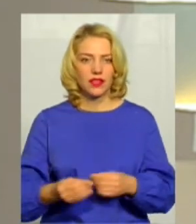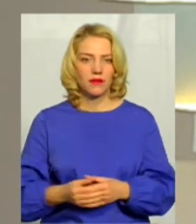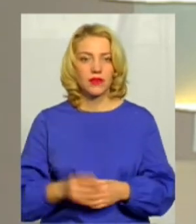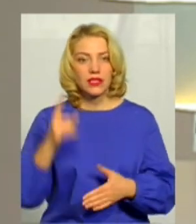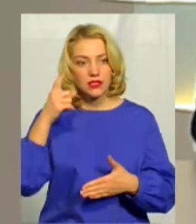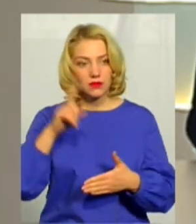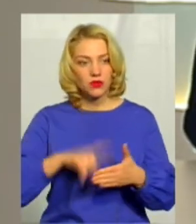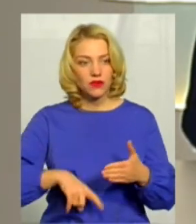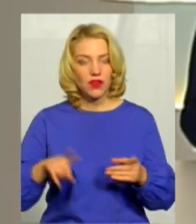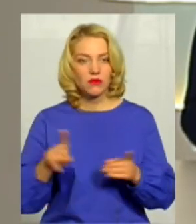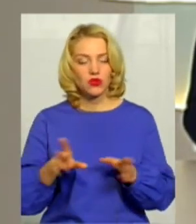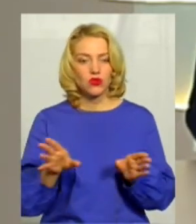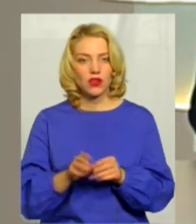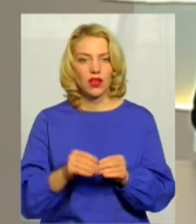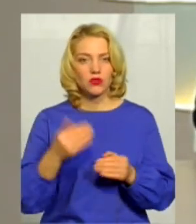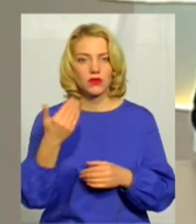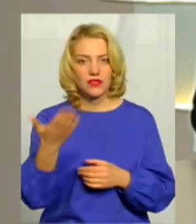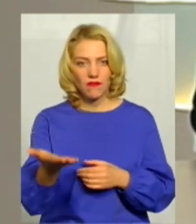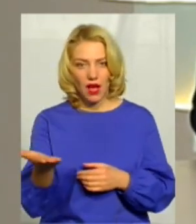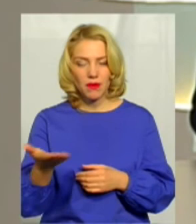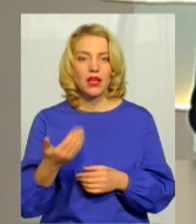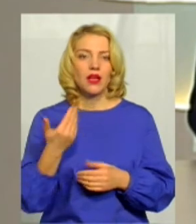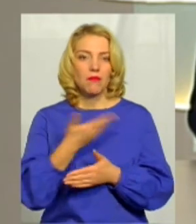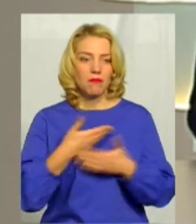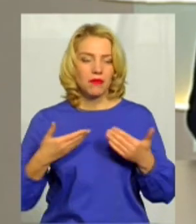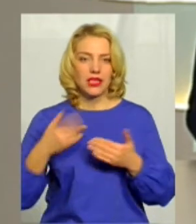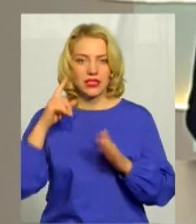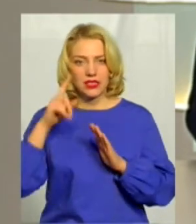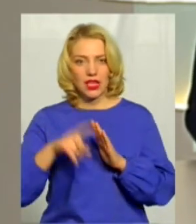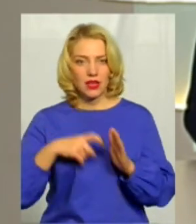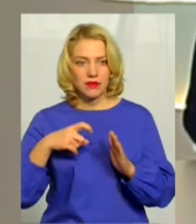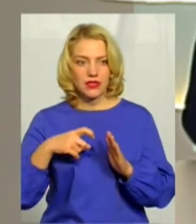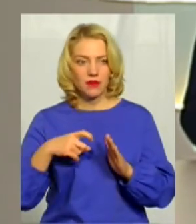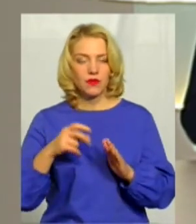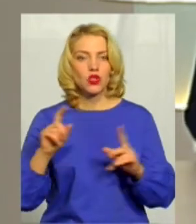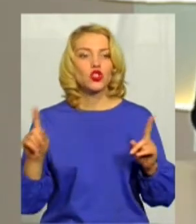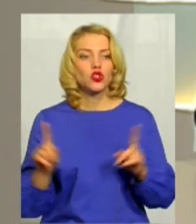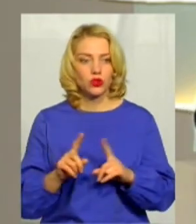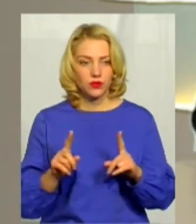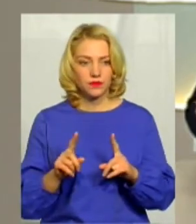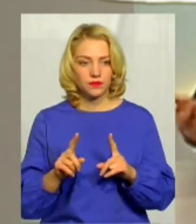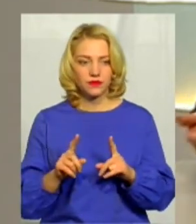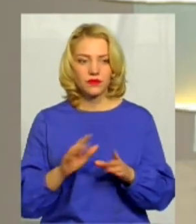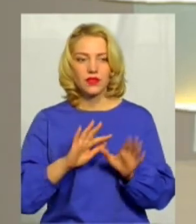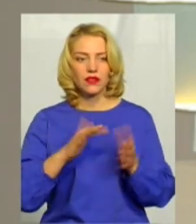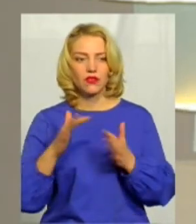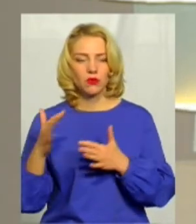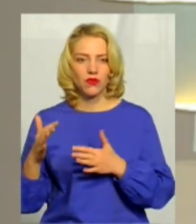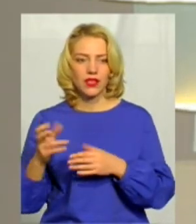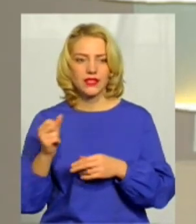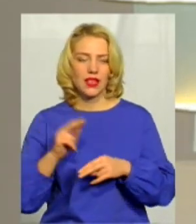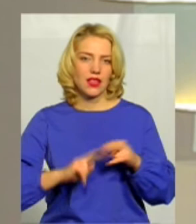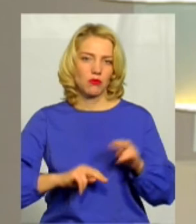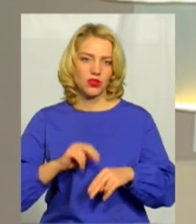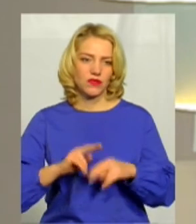Сподіваємося, що разом з вами ми дізнаємося, що відбувається на